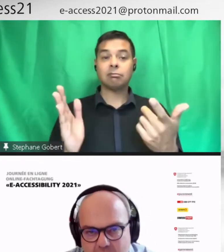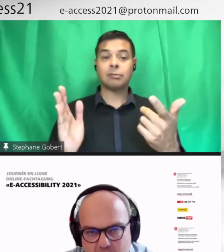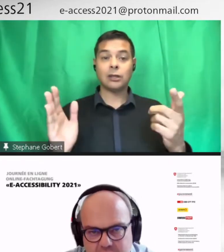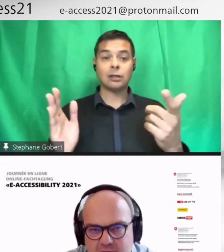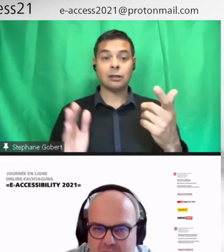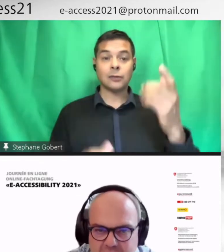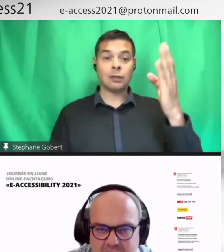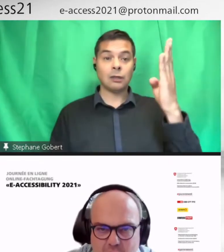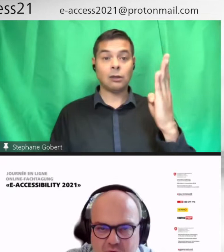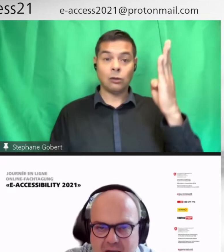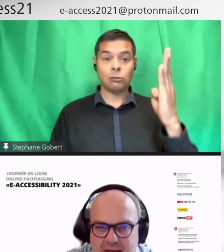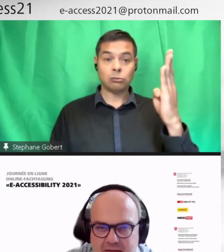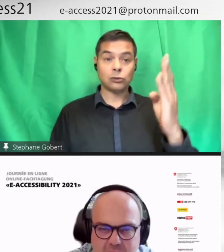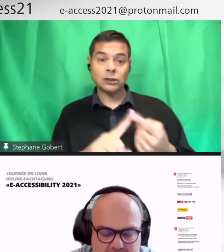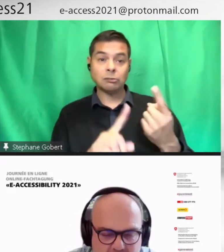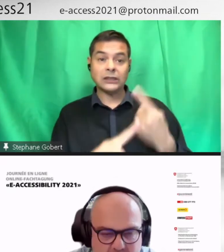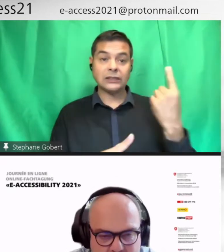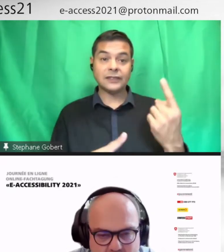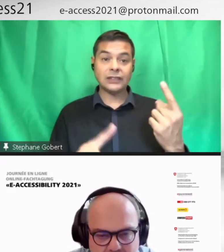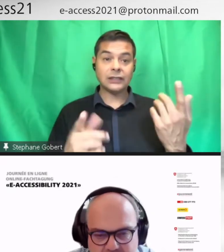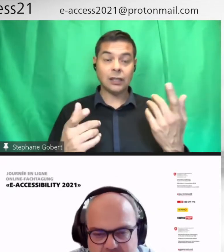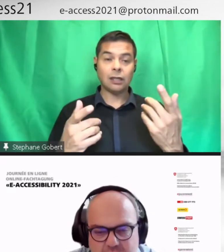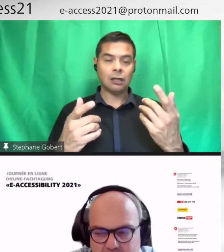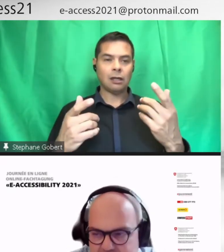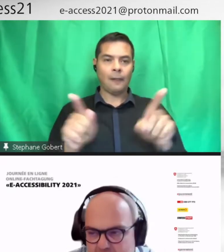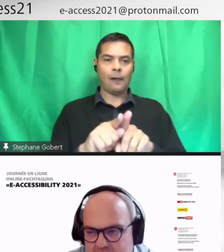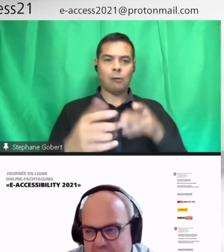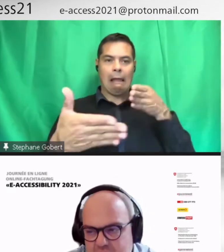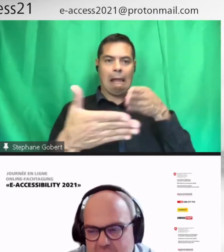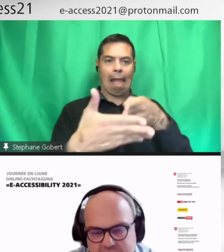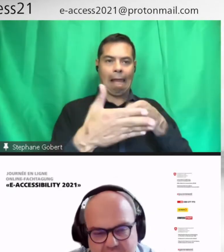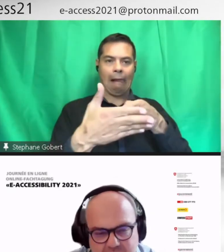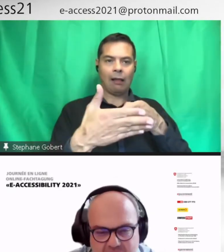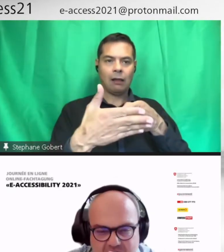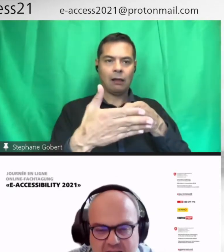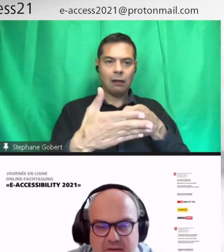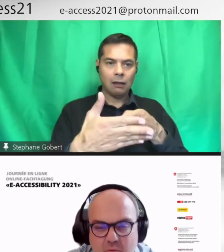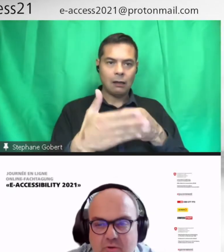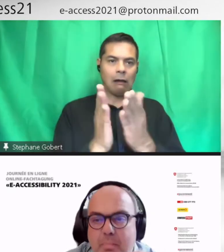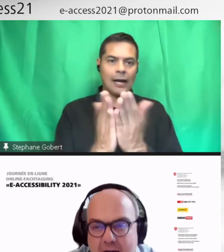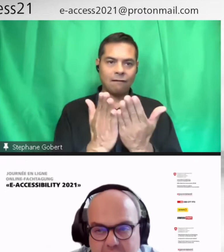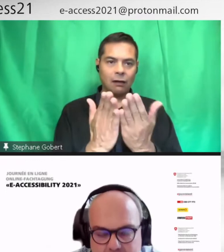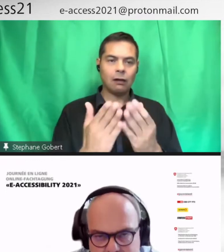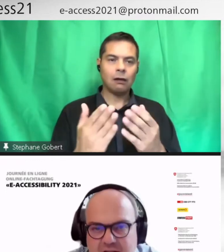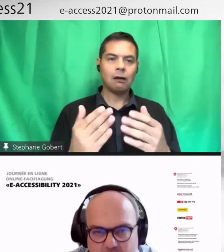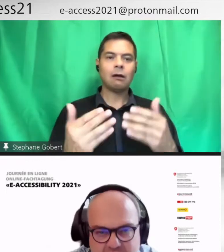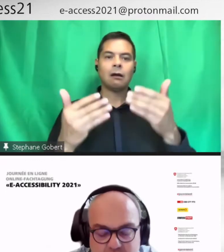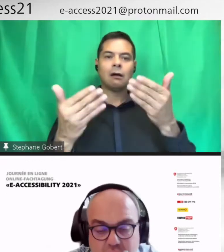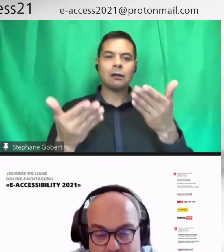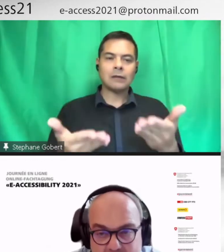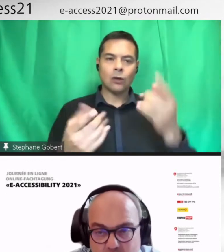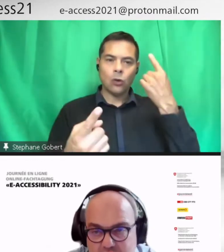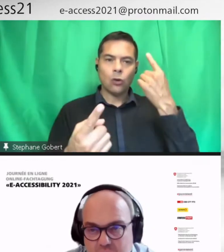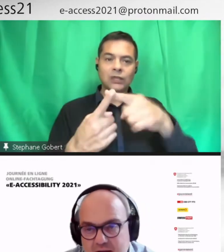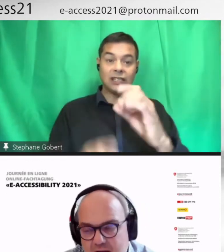porte. Maintenant, c la porte numérique. On va vraiment réfléchir d'enlever ces barrières numériques et respectivement de ne pas les empêcher, donc de ne les